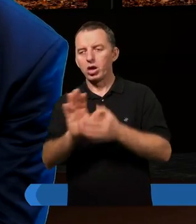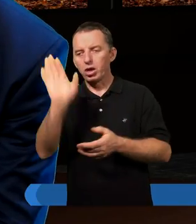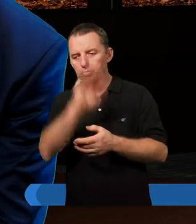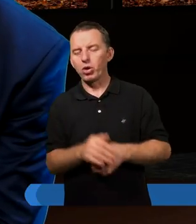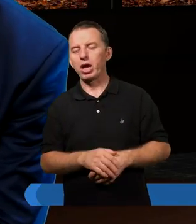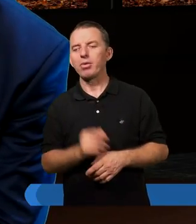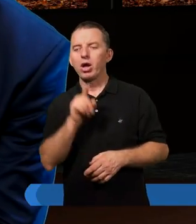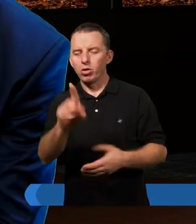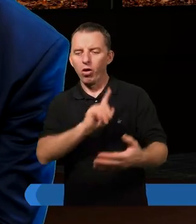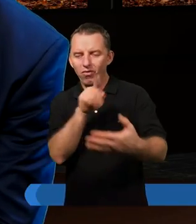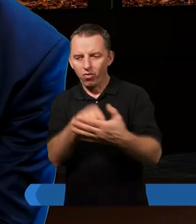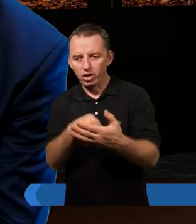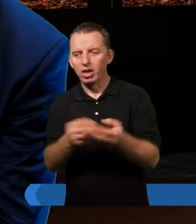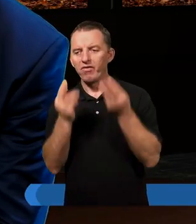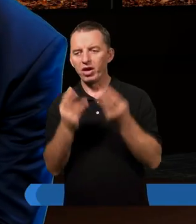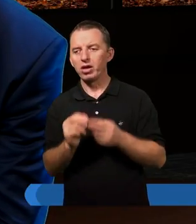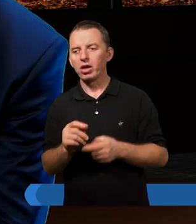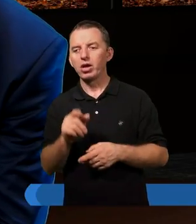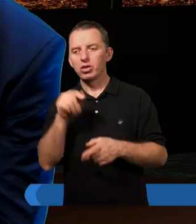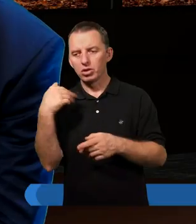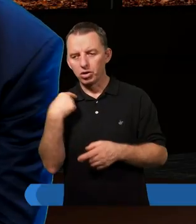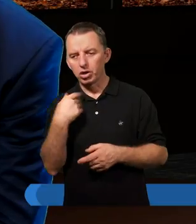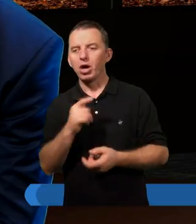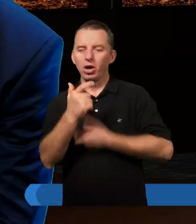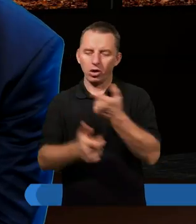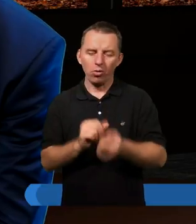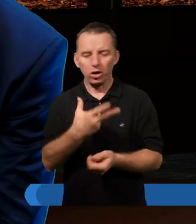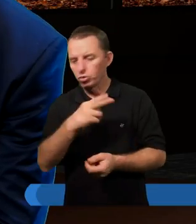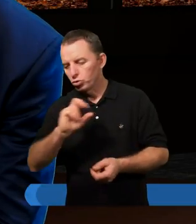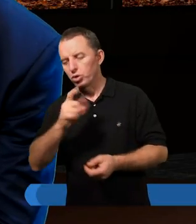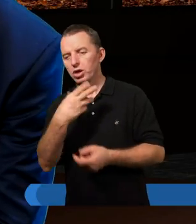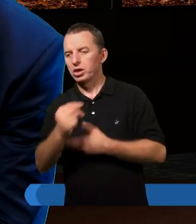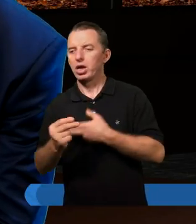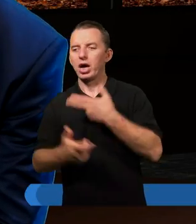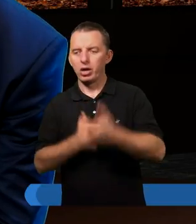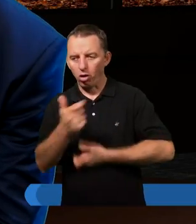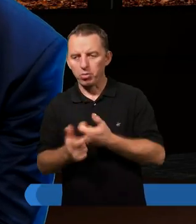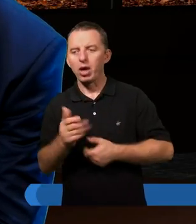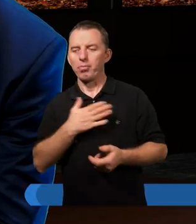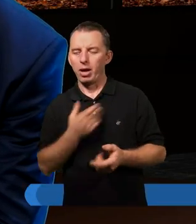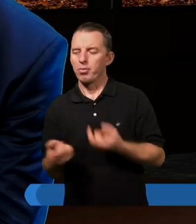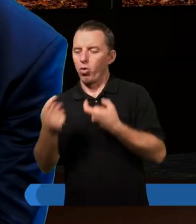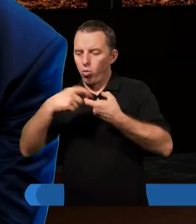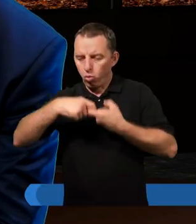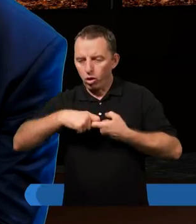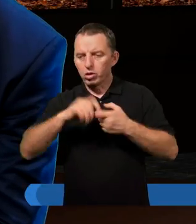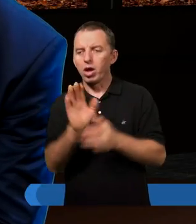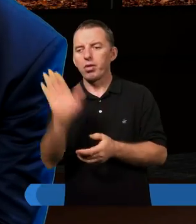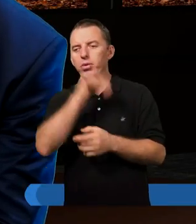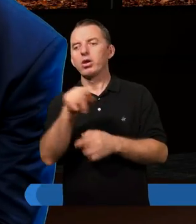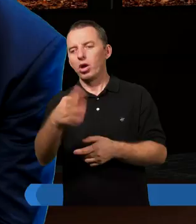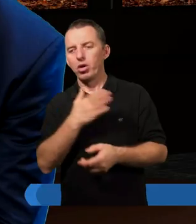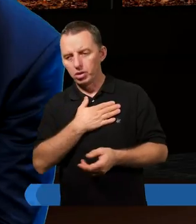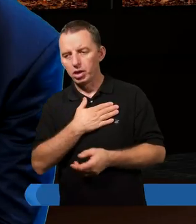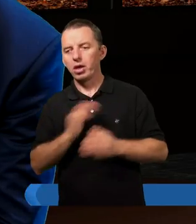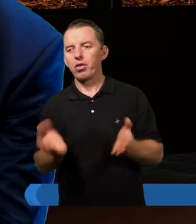I to jest właśnie ważne. nie zależy od tego, co ja robię, co ja nie robię. Po prostu zależy od tego, czy ja mam łączność z Bogiem. Czy ja naprawdę żyję na co dzień z